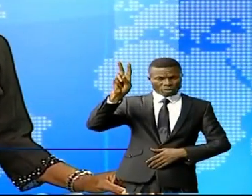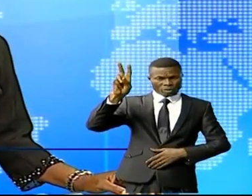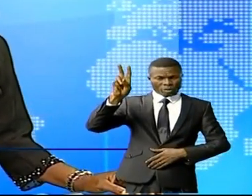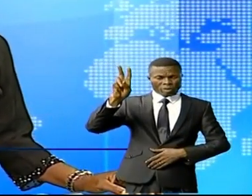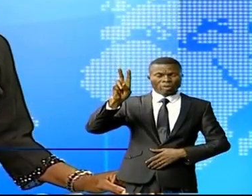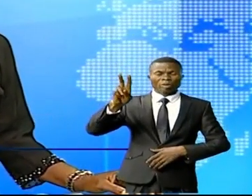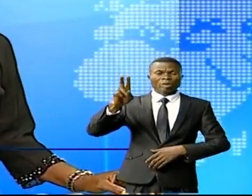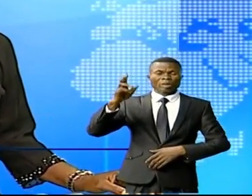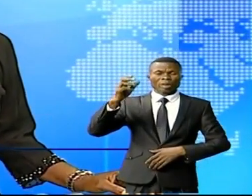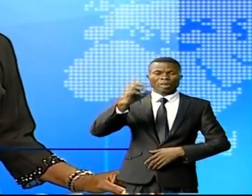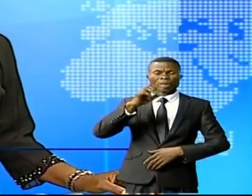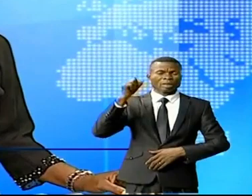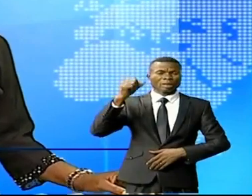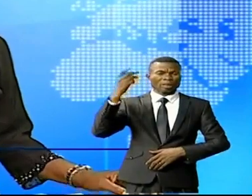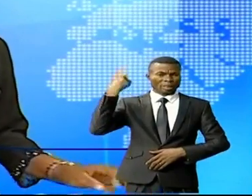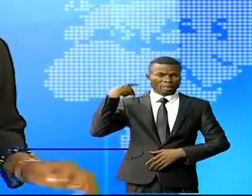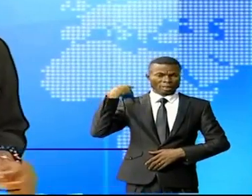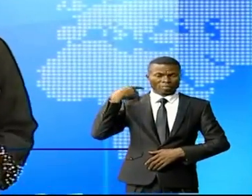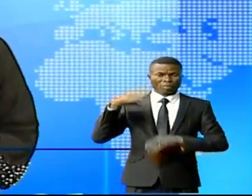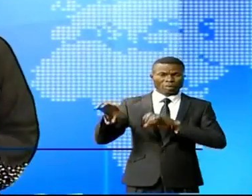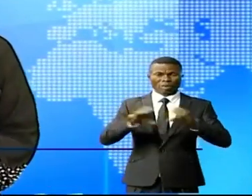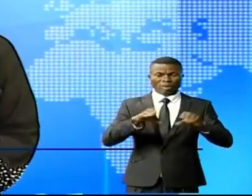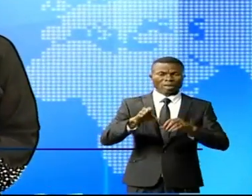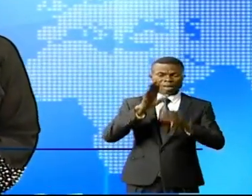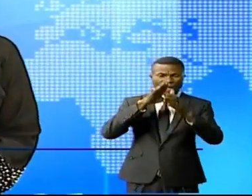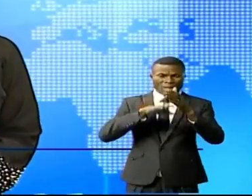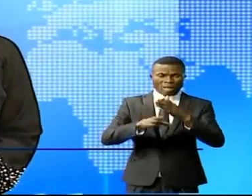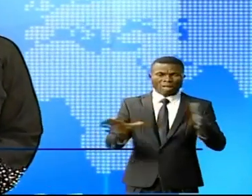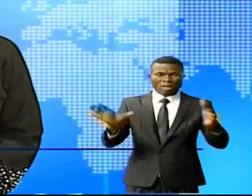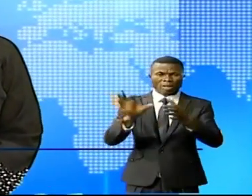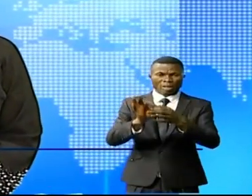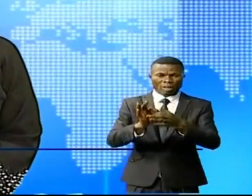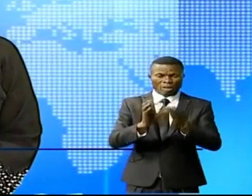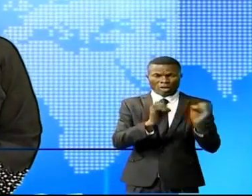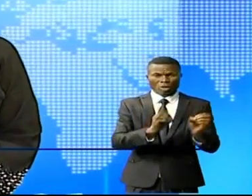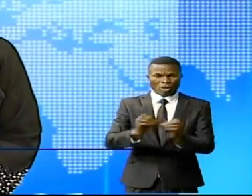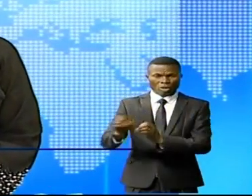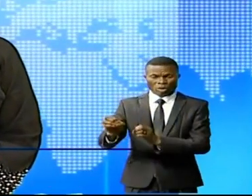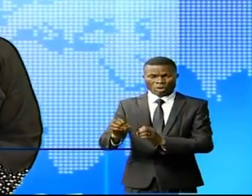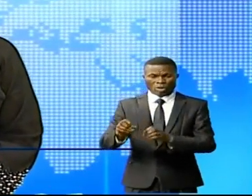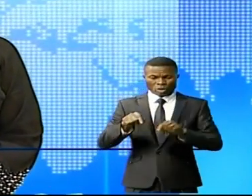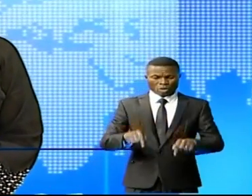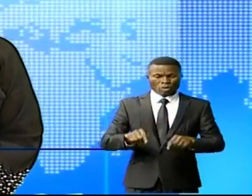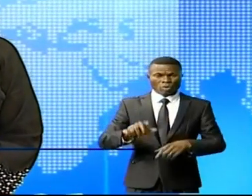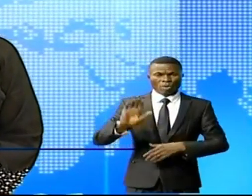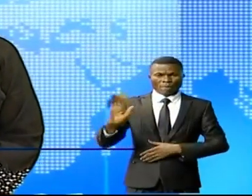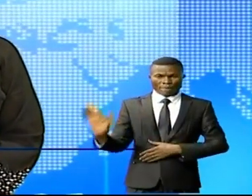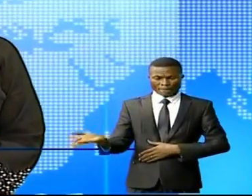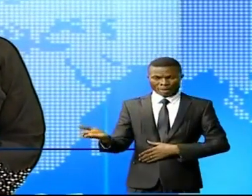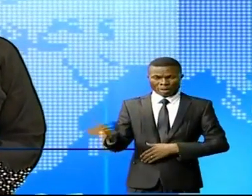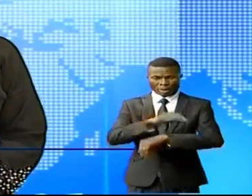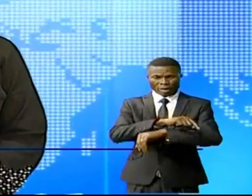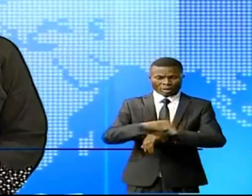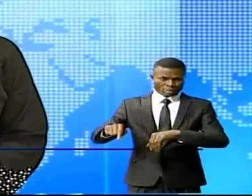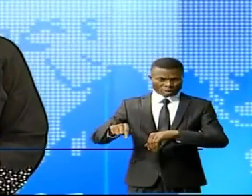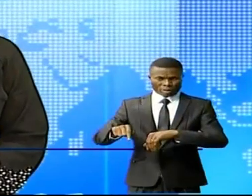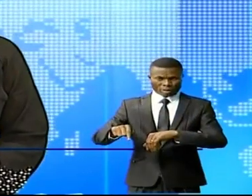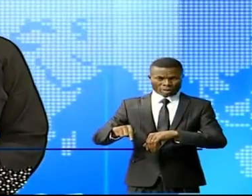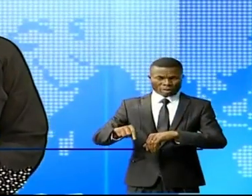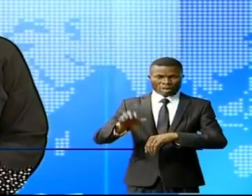Batumuna. Une cérémonie d'adhésion a été organisée ce matin au siège de